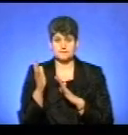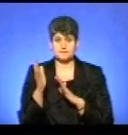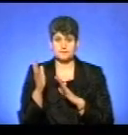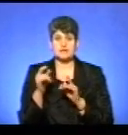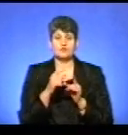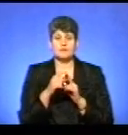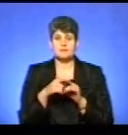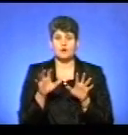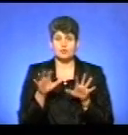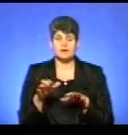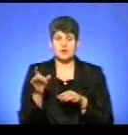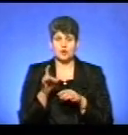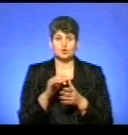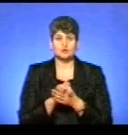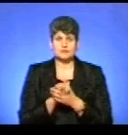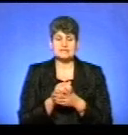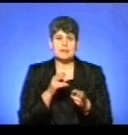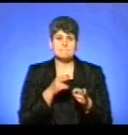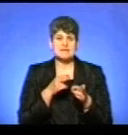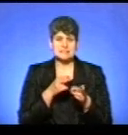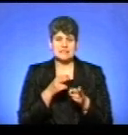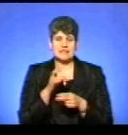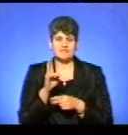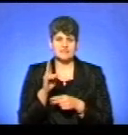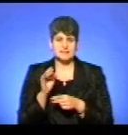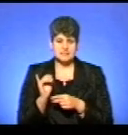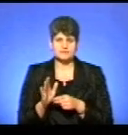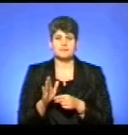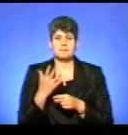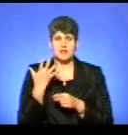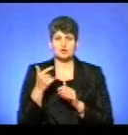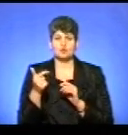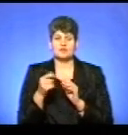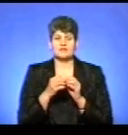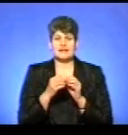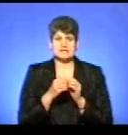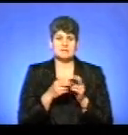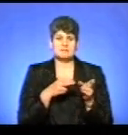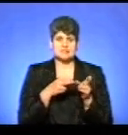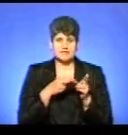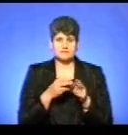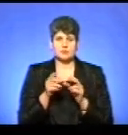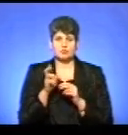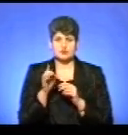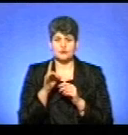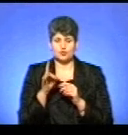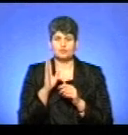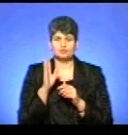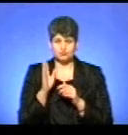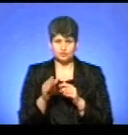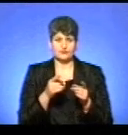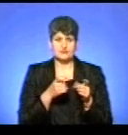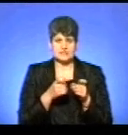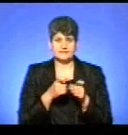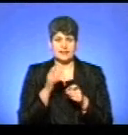голови районного товариства мисливців Василя Сеника, 5 грудня 10 мисливців Бучацького району почнуть відстрілювати